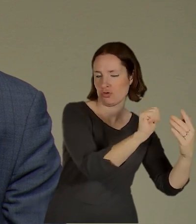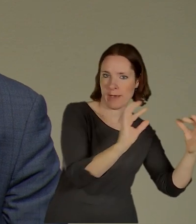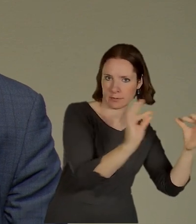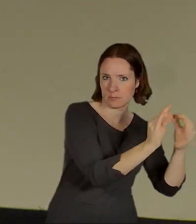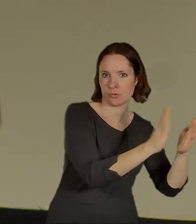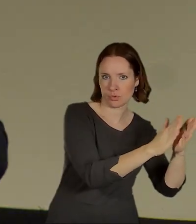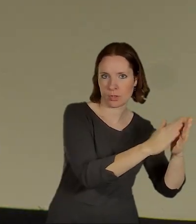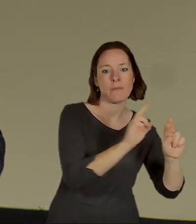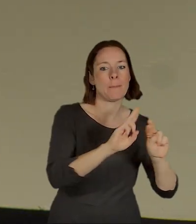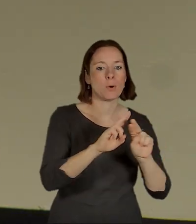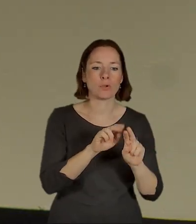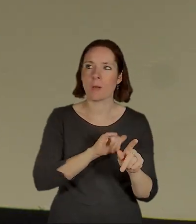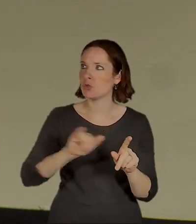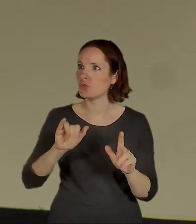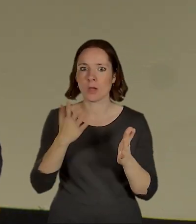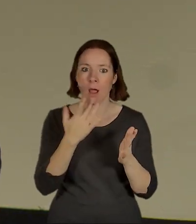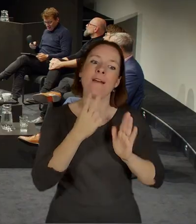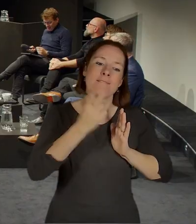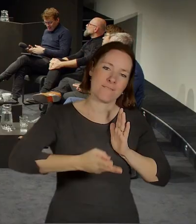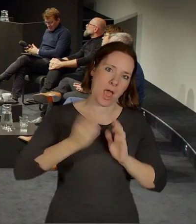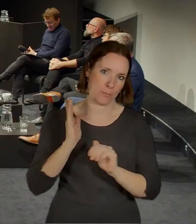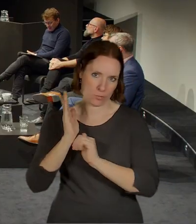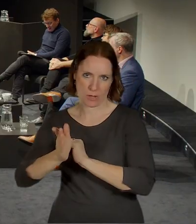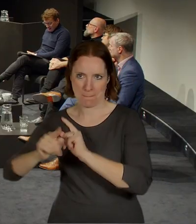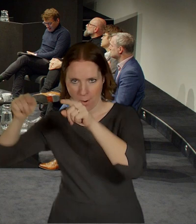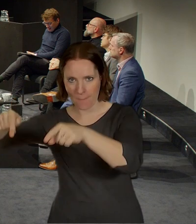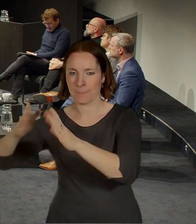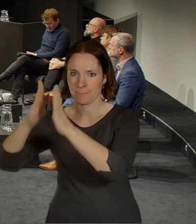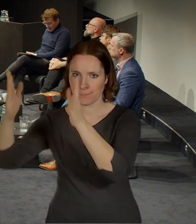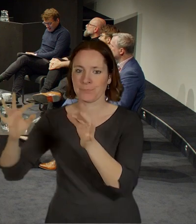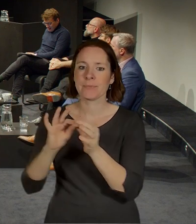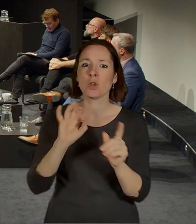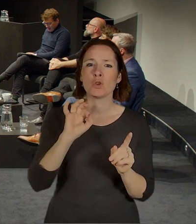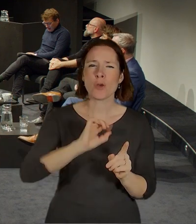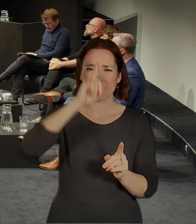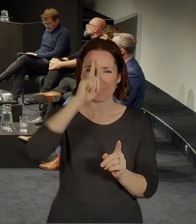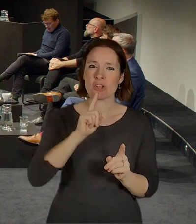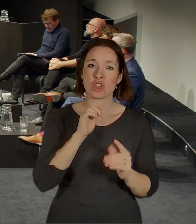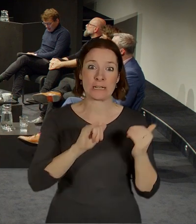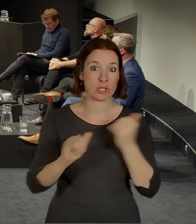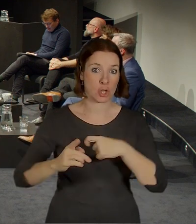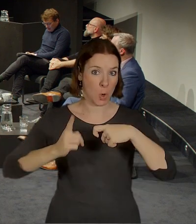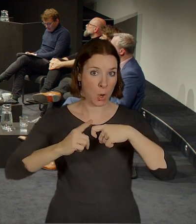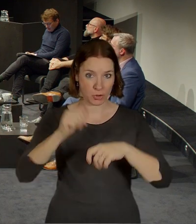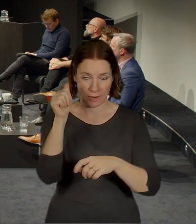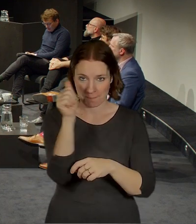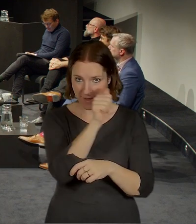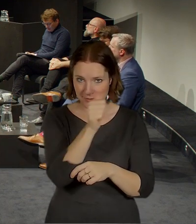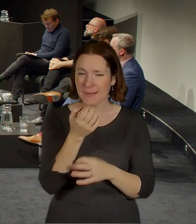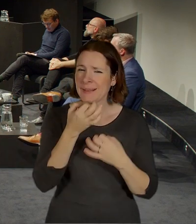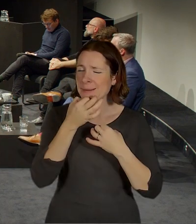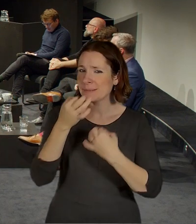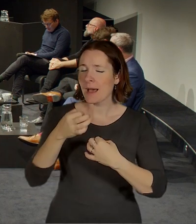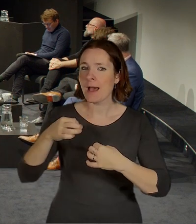Výborně, tak já poprosím ten dotaz. Dobrý den. Dobrý večer, Jiří Klokočka. Já jsem se chtěl zeptat pana architekta z